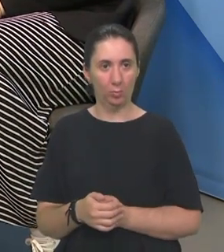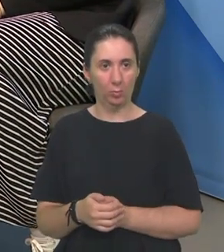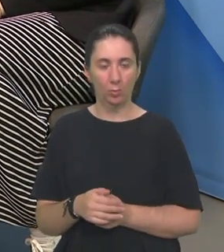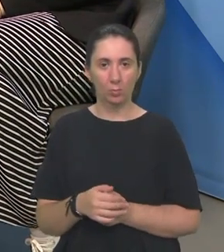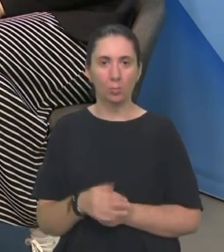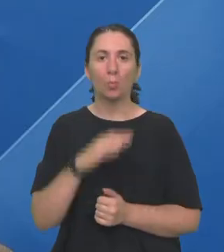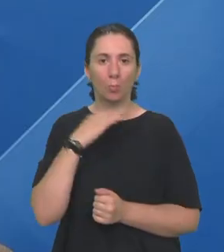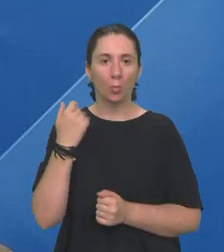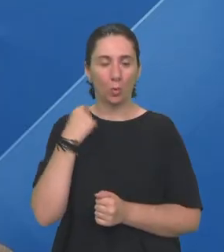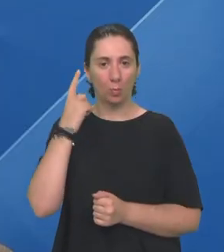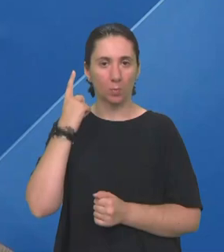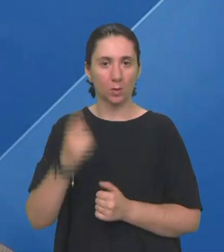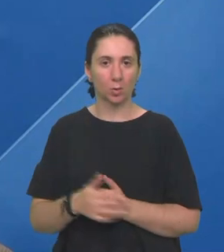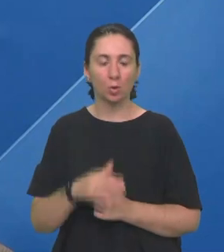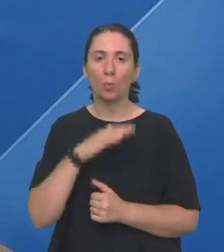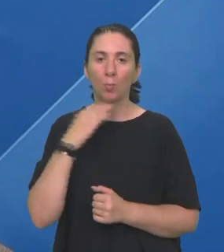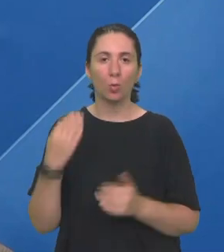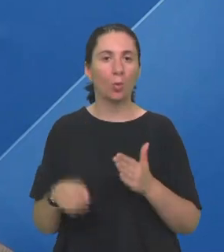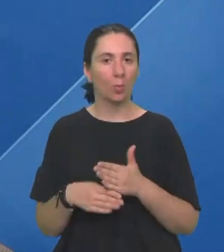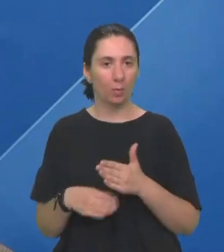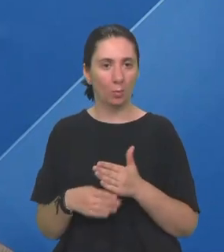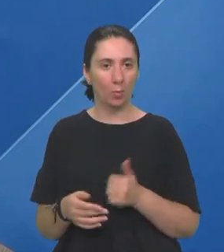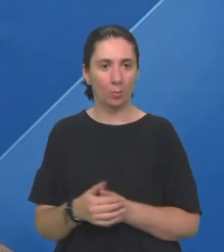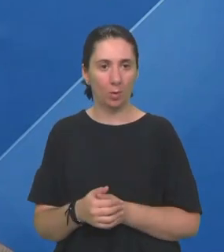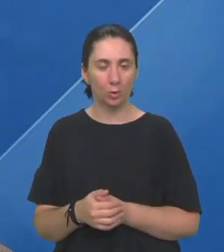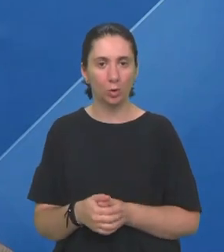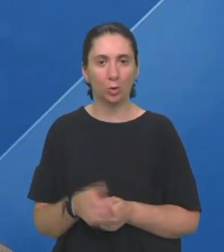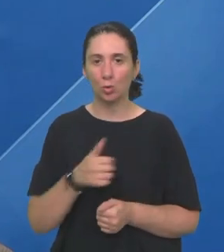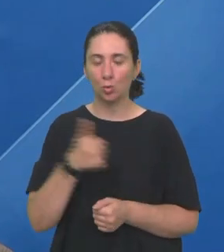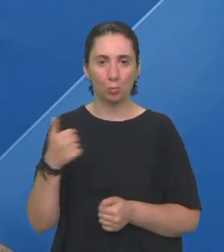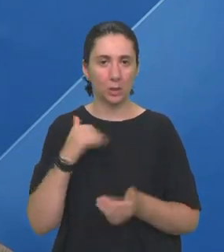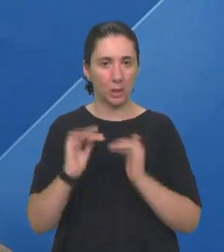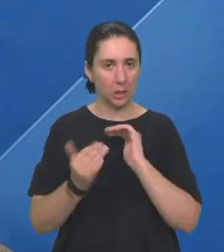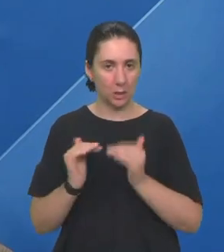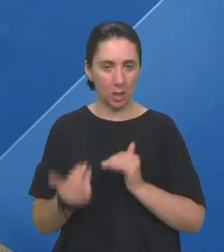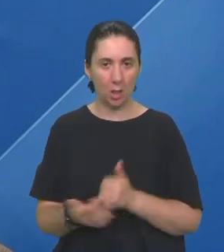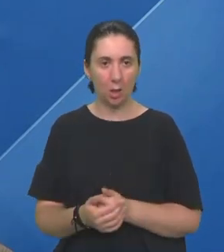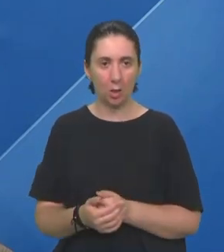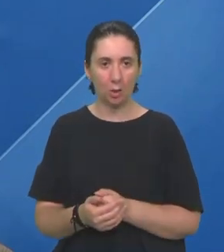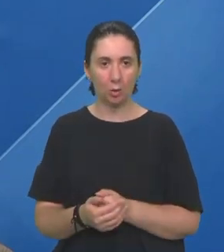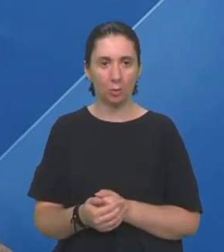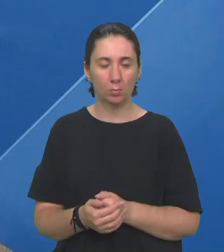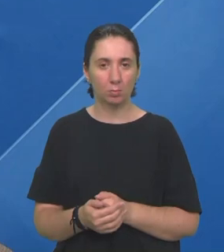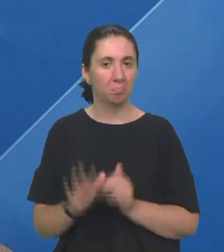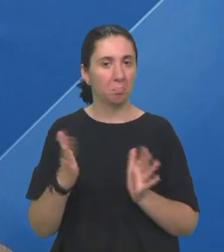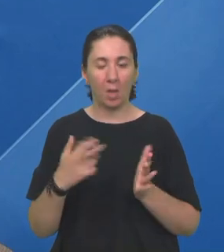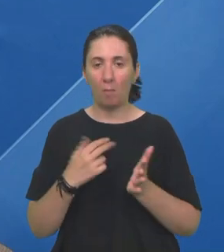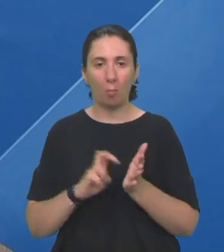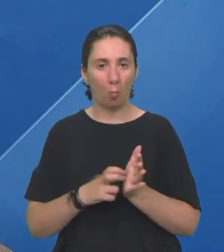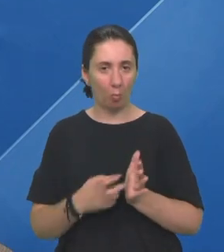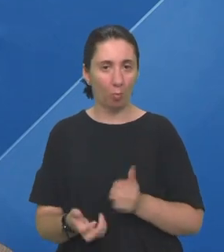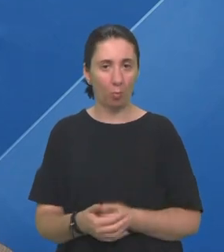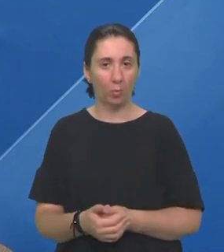Puno mi znači Puno mi pomaže Super se slažemo Nemamo